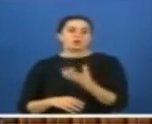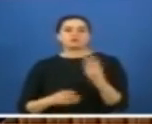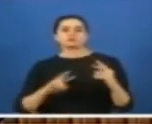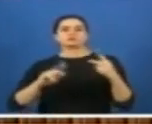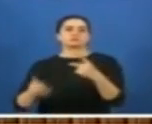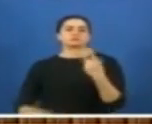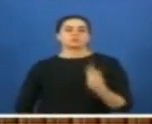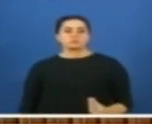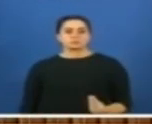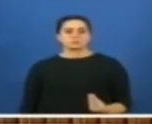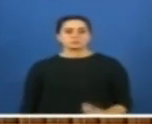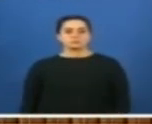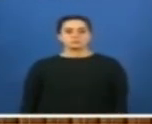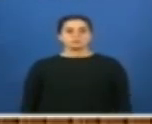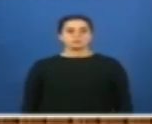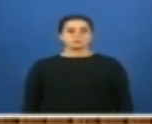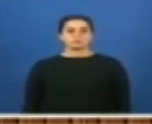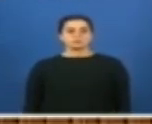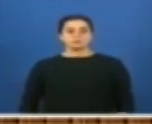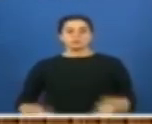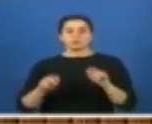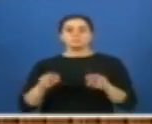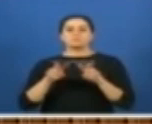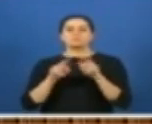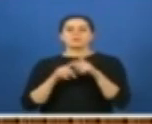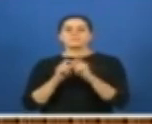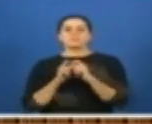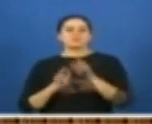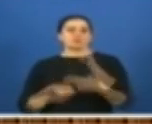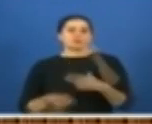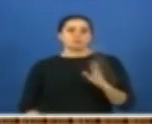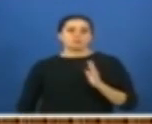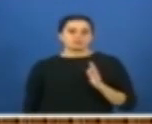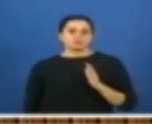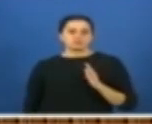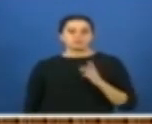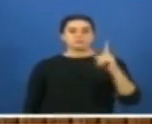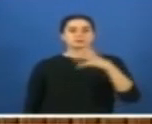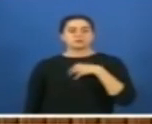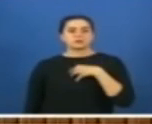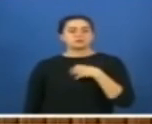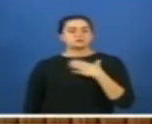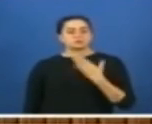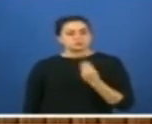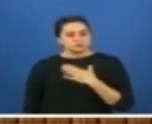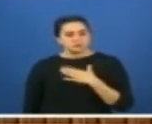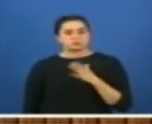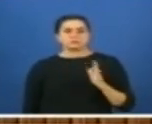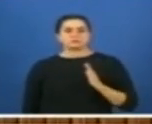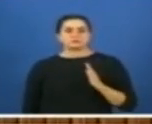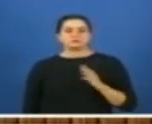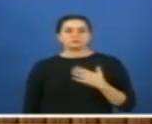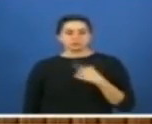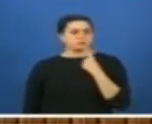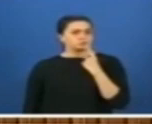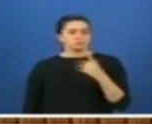Şimdi buradan Milli Eğitim Bakanı'na seslenmek isterim. Kendisine sonsuz saygım var. Onu